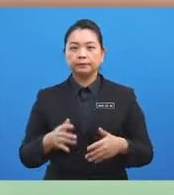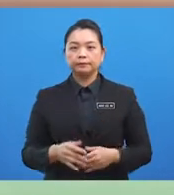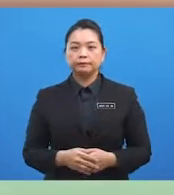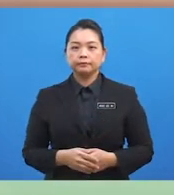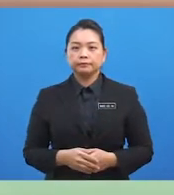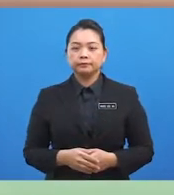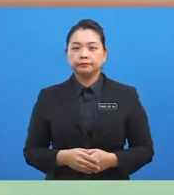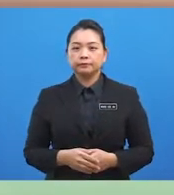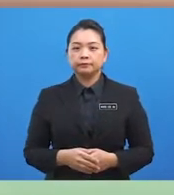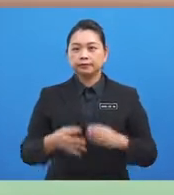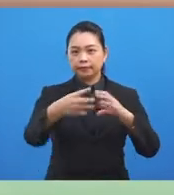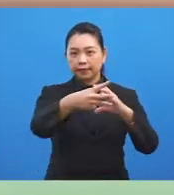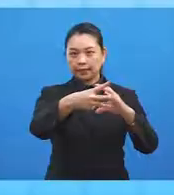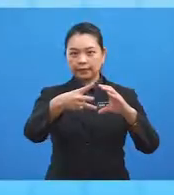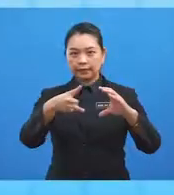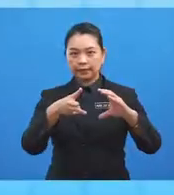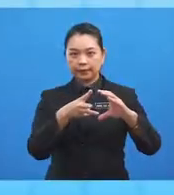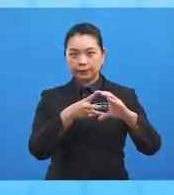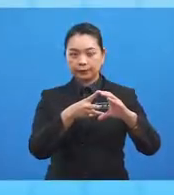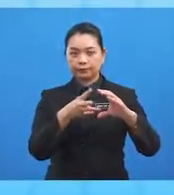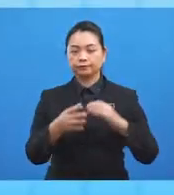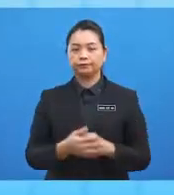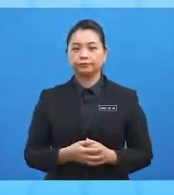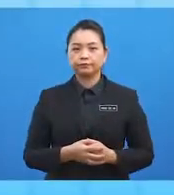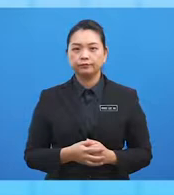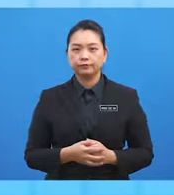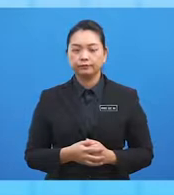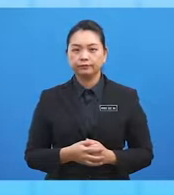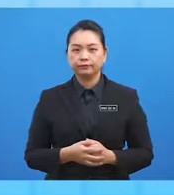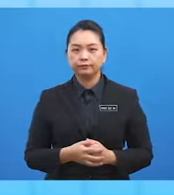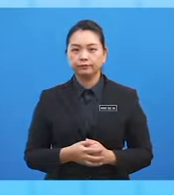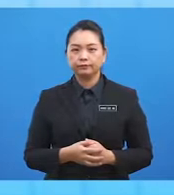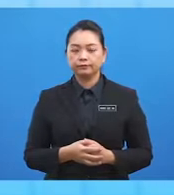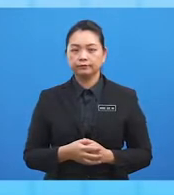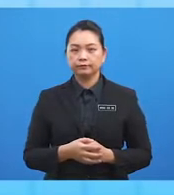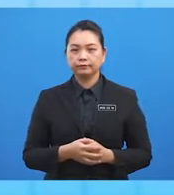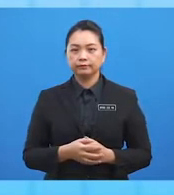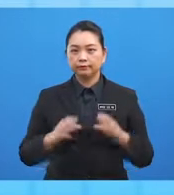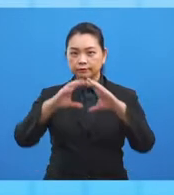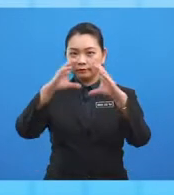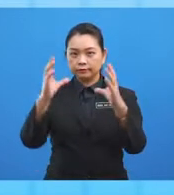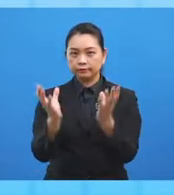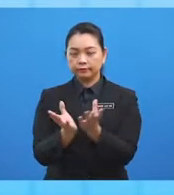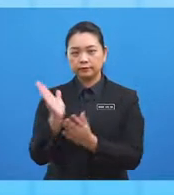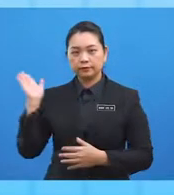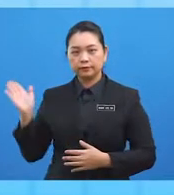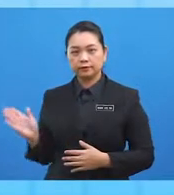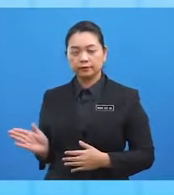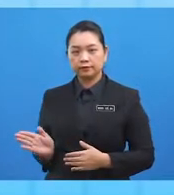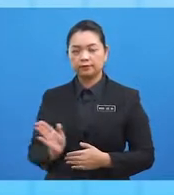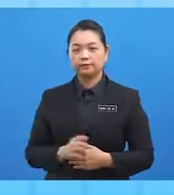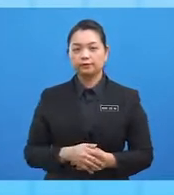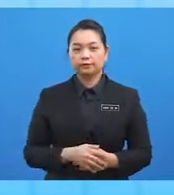mengenai latitude. Murid-murid, bulatan yang terbentuk secara mendata